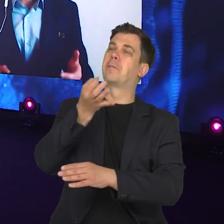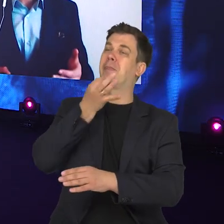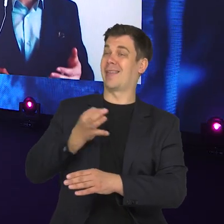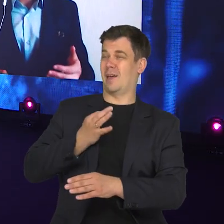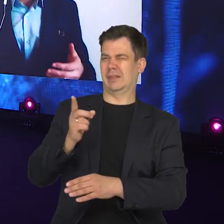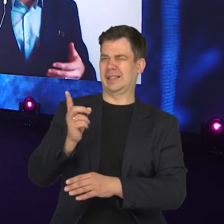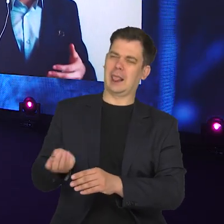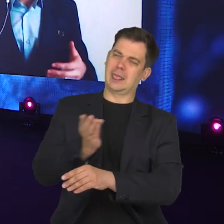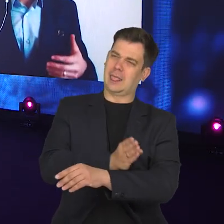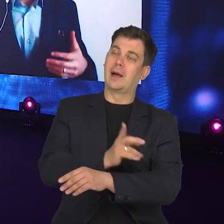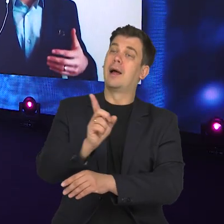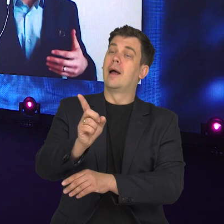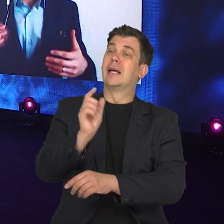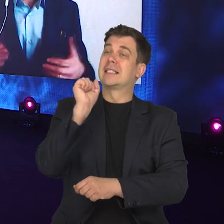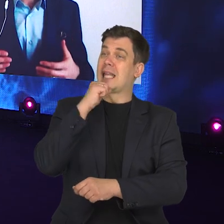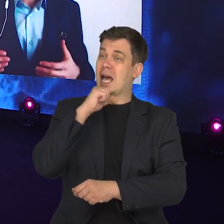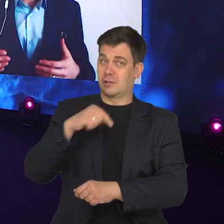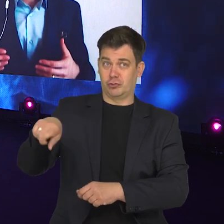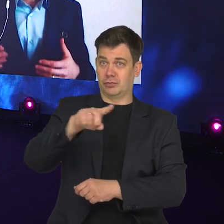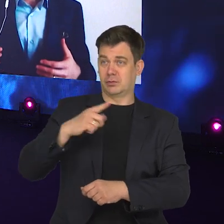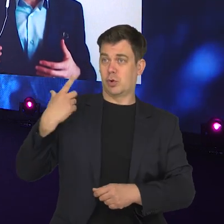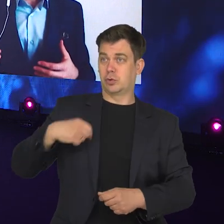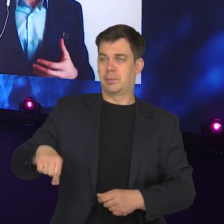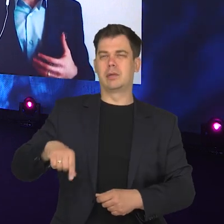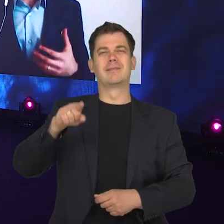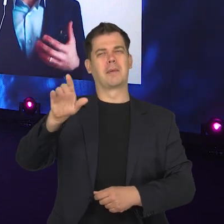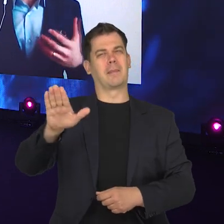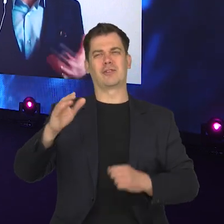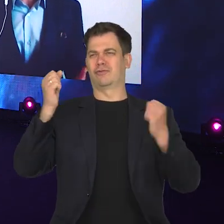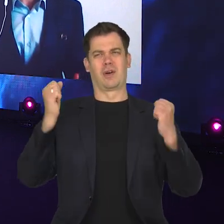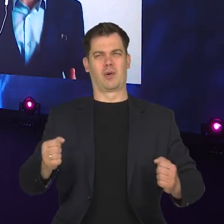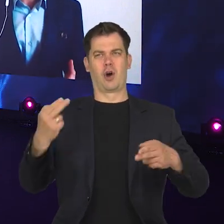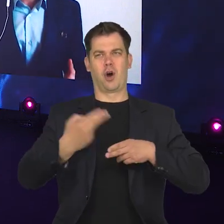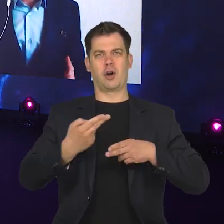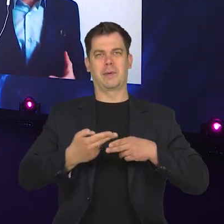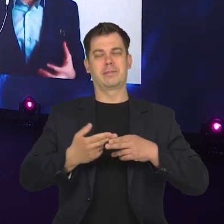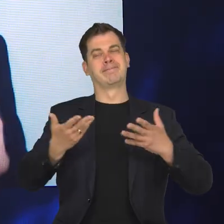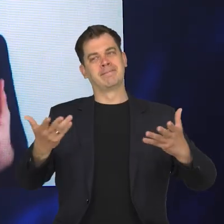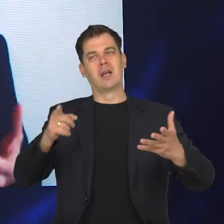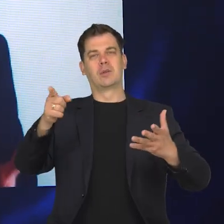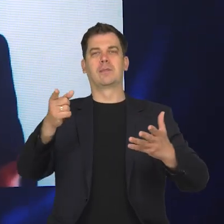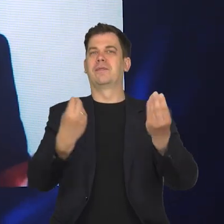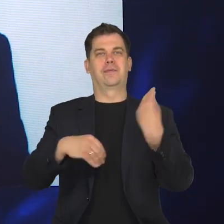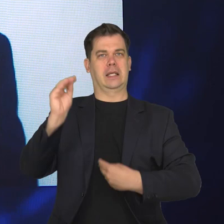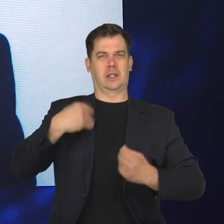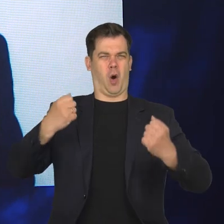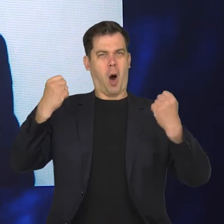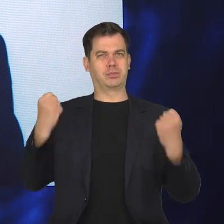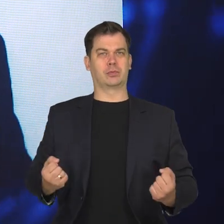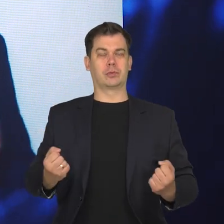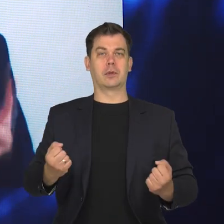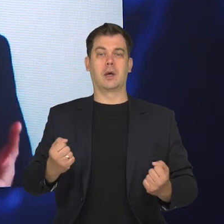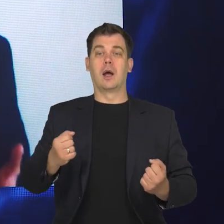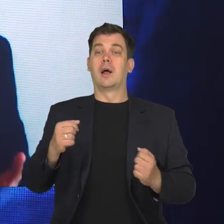poprzedniego pytania. Osoby starsze wiadomo, że będą chorowały ciężej i to jest na pewno dla nich o wiele większe